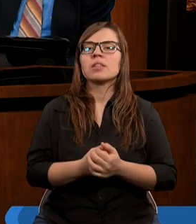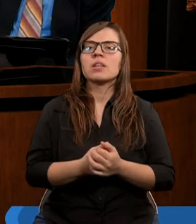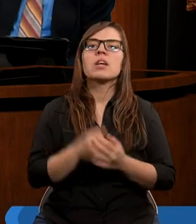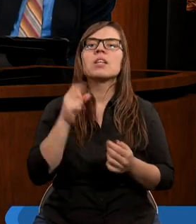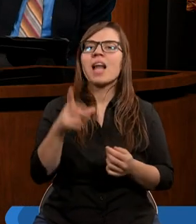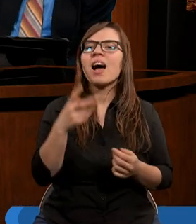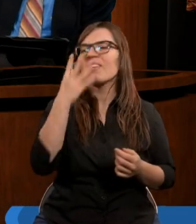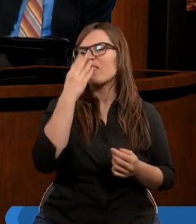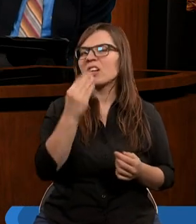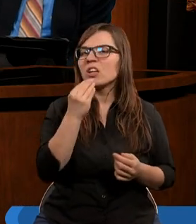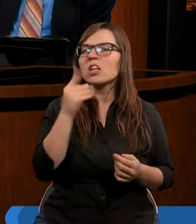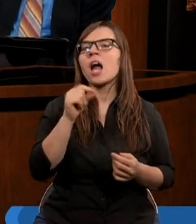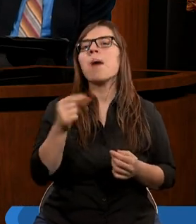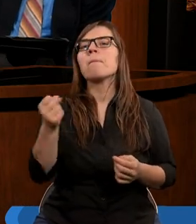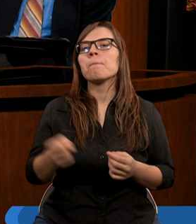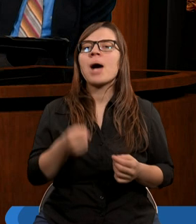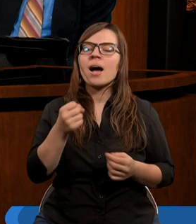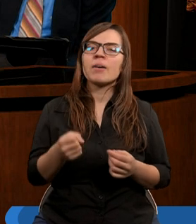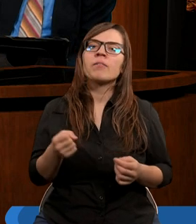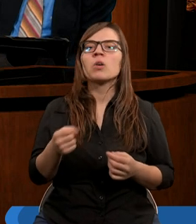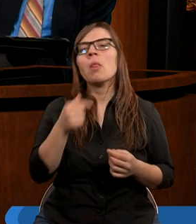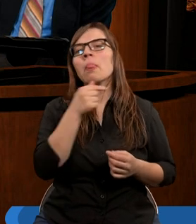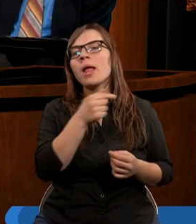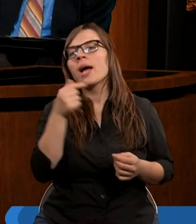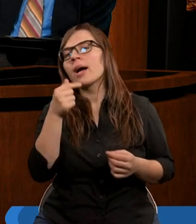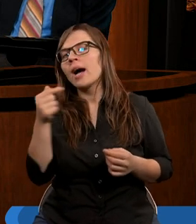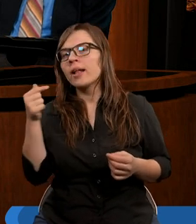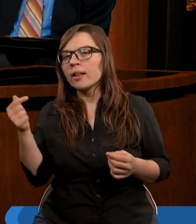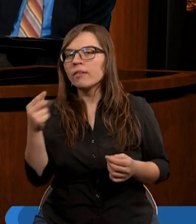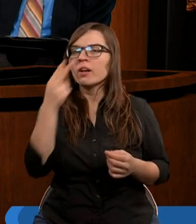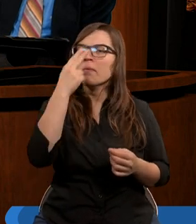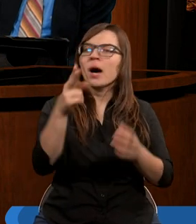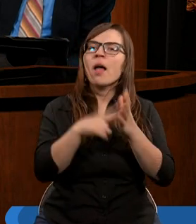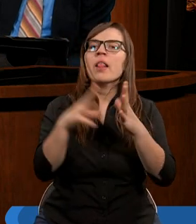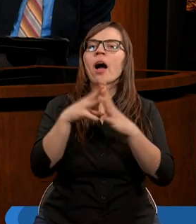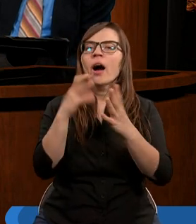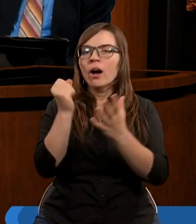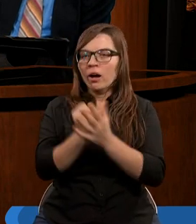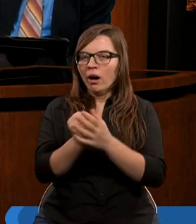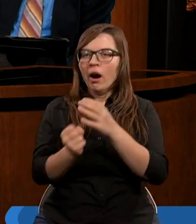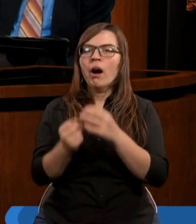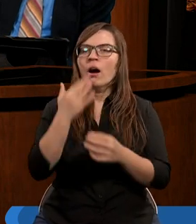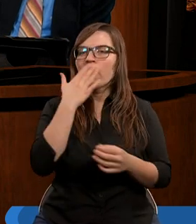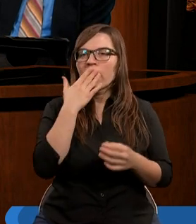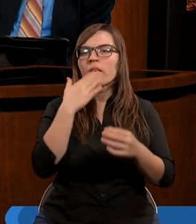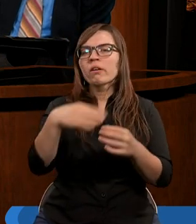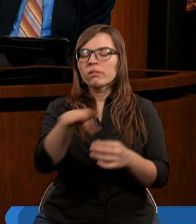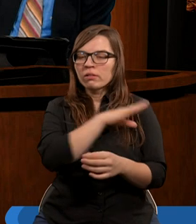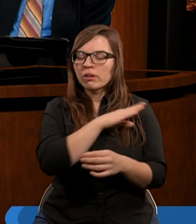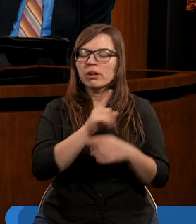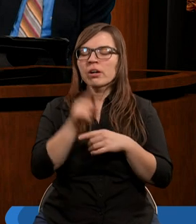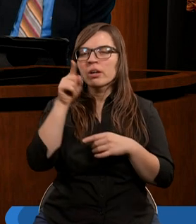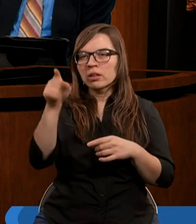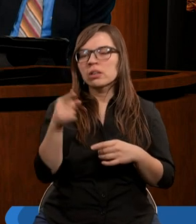No tak wygląda, że Paweł negatywnie patrzy na zakon. Mówi, umarliśmy dla niego,